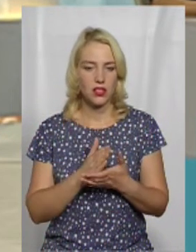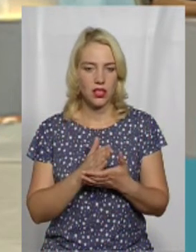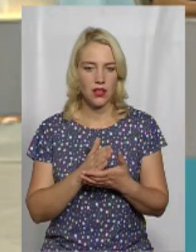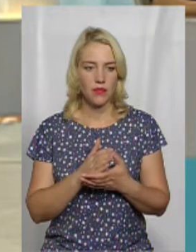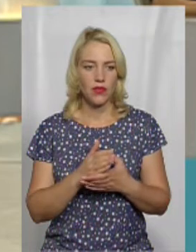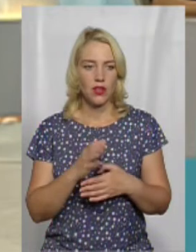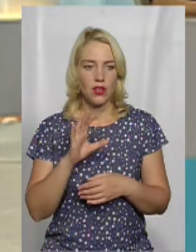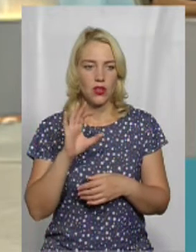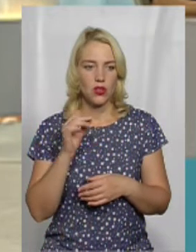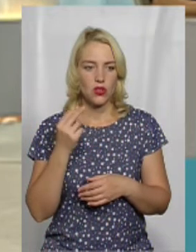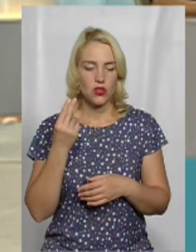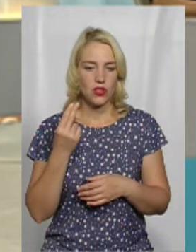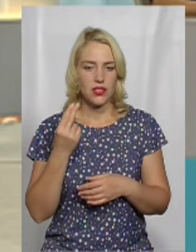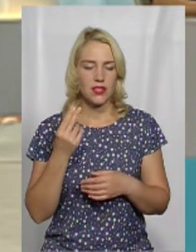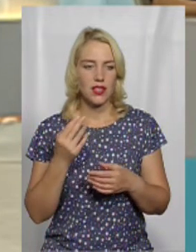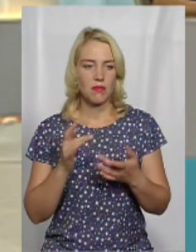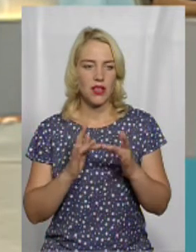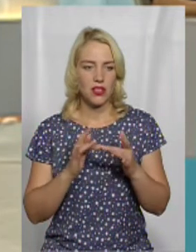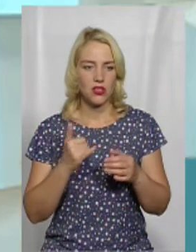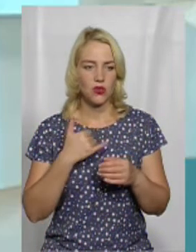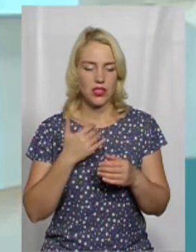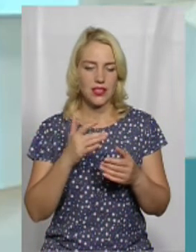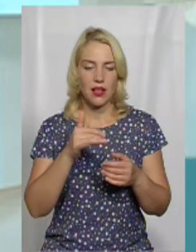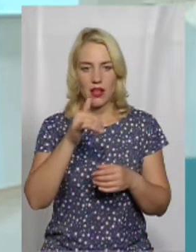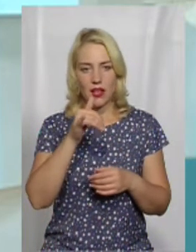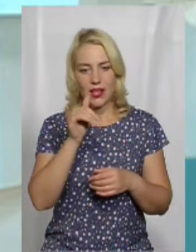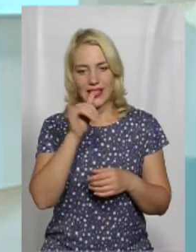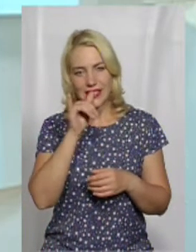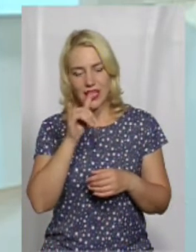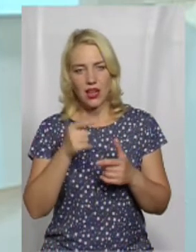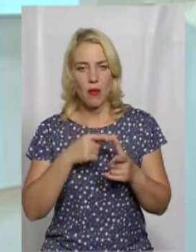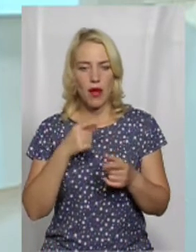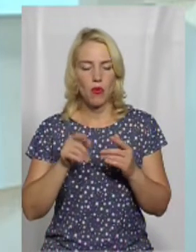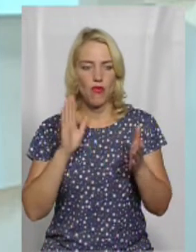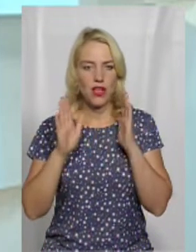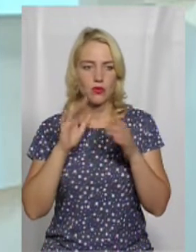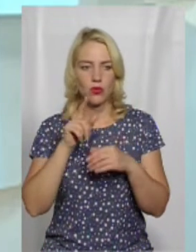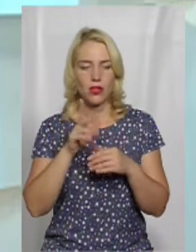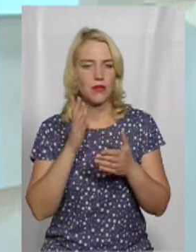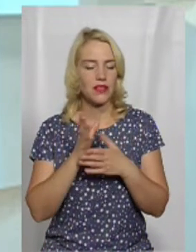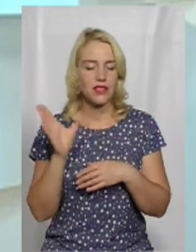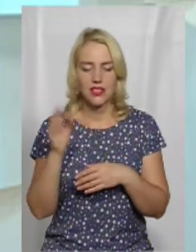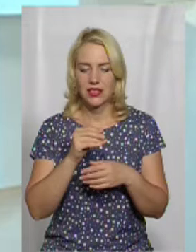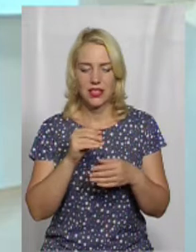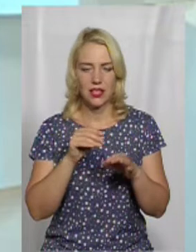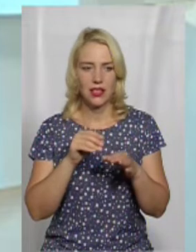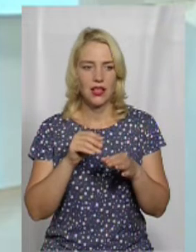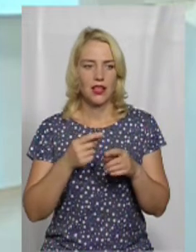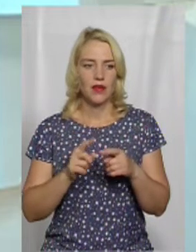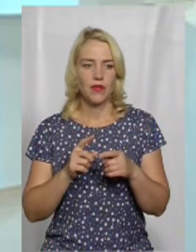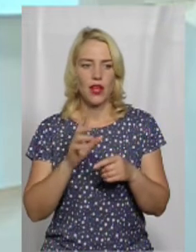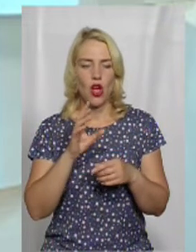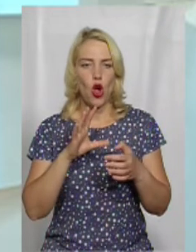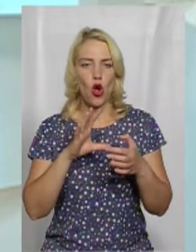наші соцмережі, BadRabbit Foundation, треба забувати, або в Інстаграмі, або в Фейсбуці, і там є всі наші контакти, за якими можна до нас вийти.